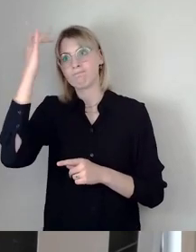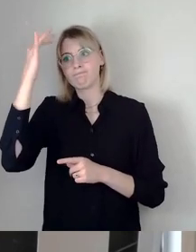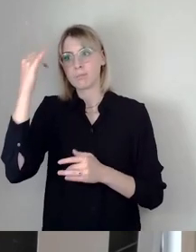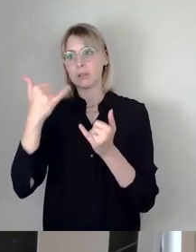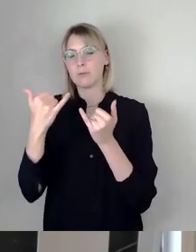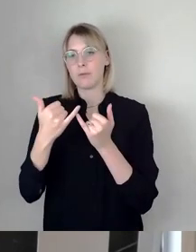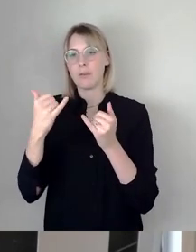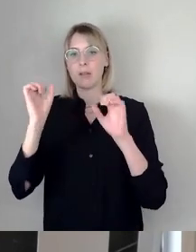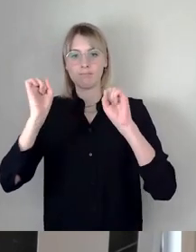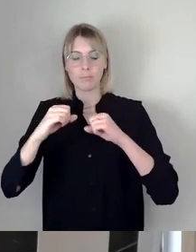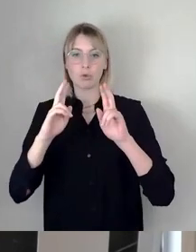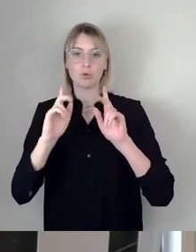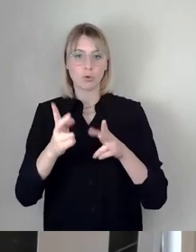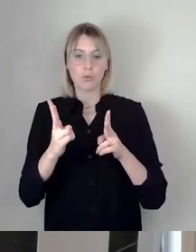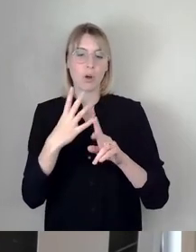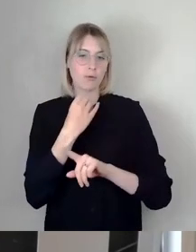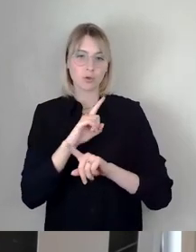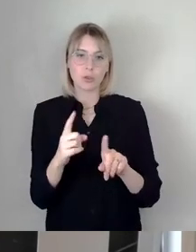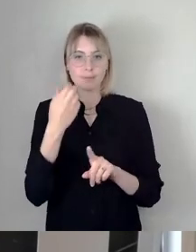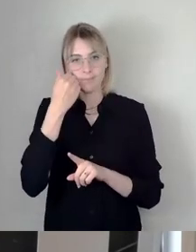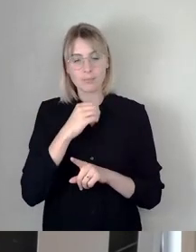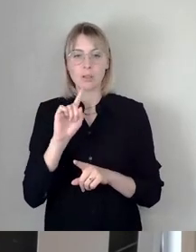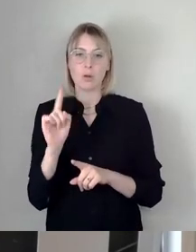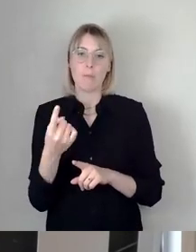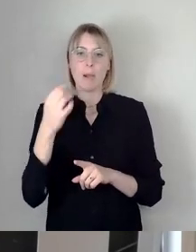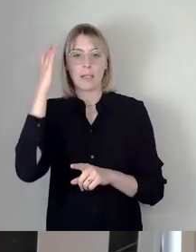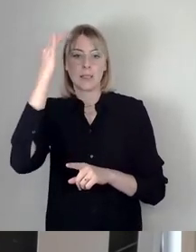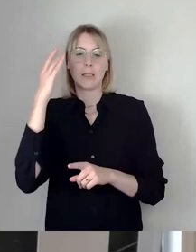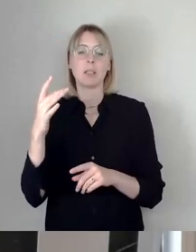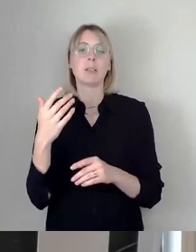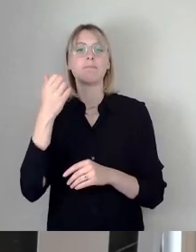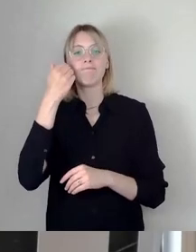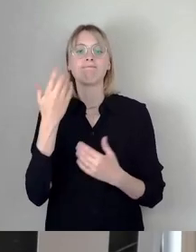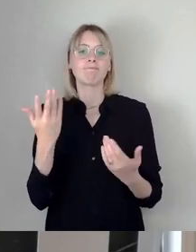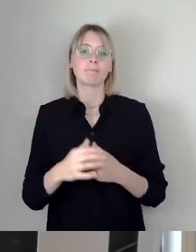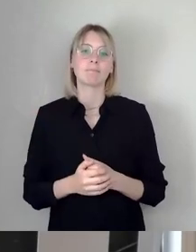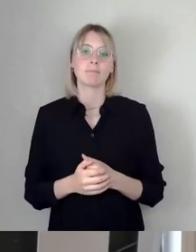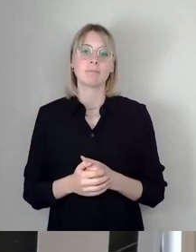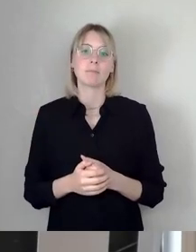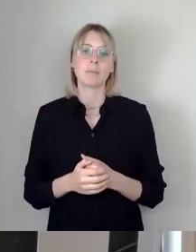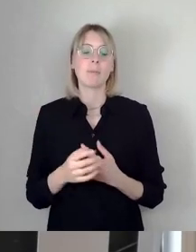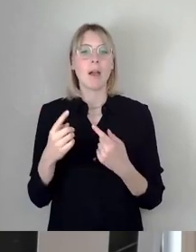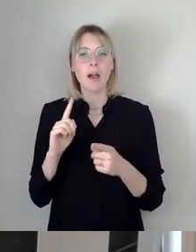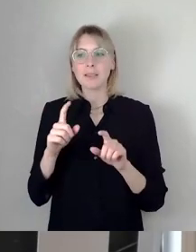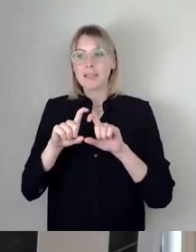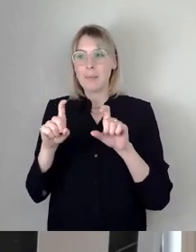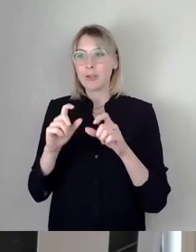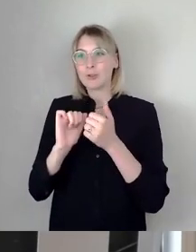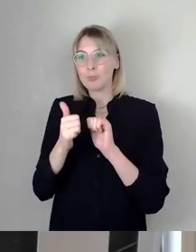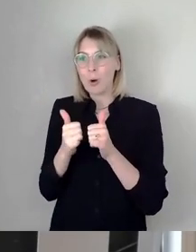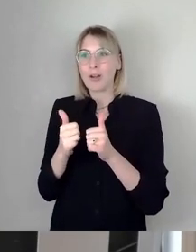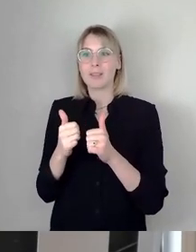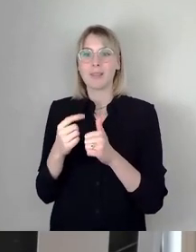oder ablehnen. Das wäre meine Bitte. Und ansonsten, ja, Sport bringt Menschen zusammen und nächsten Sommer